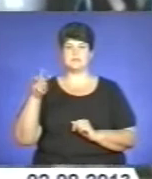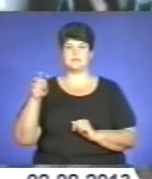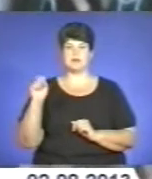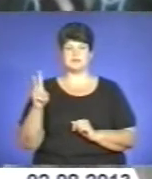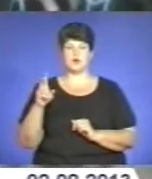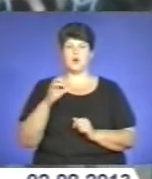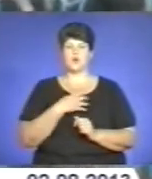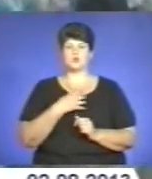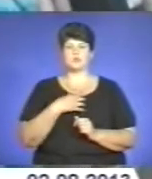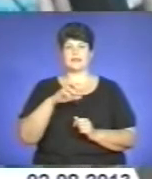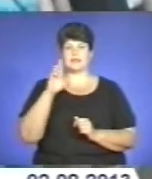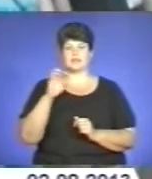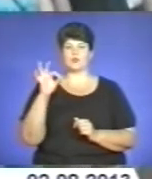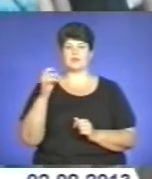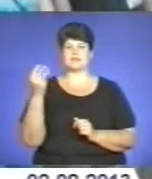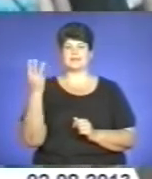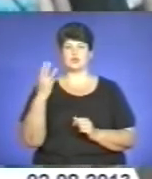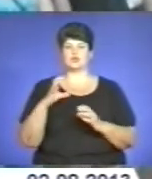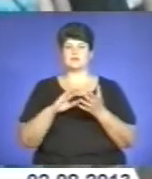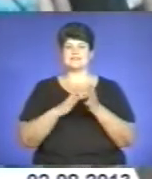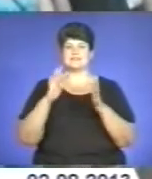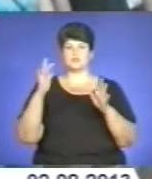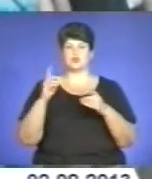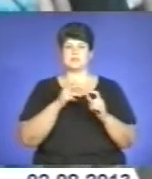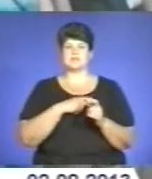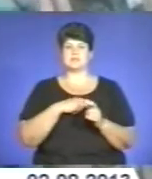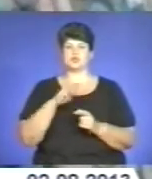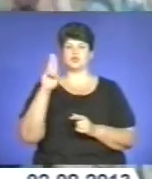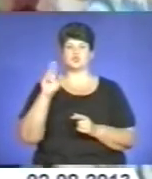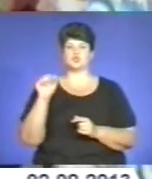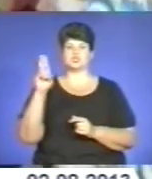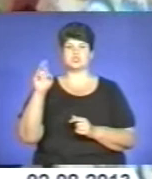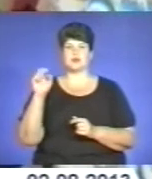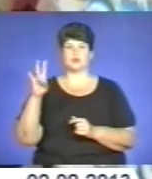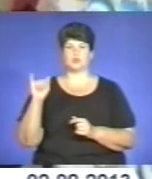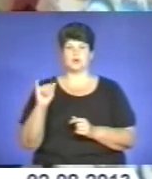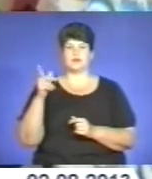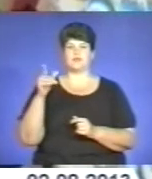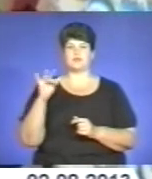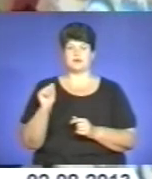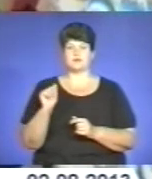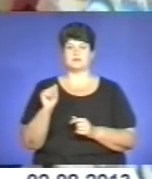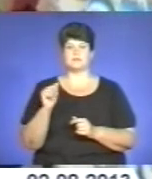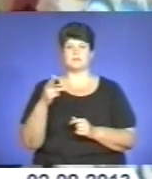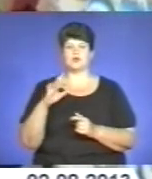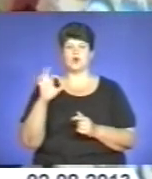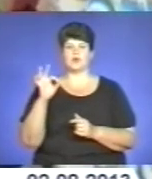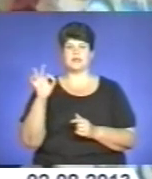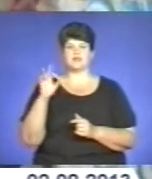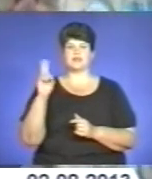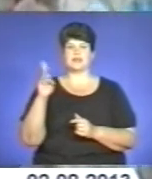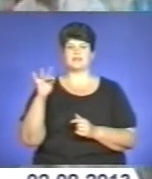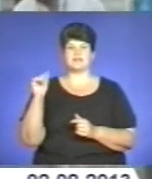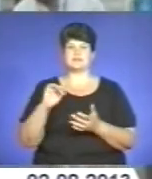княгині Ольги 3-го ступеня відзначено стрібну призерку з дьодошу Шану Гевондян, бронзову призерку з фехтування Олену Кривицьку,